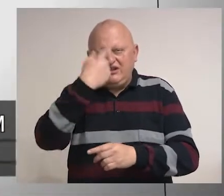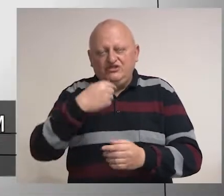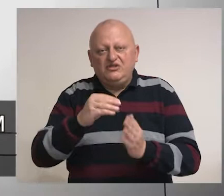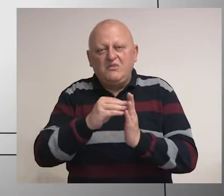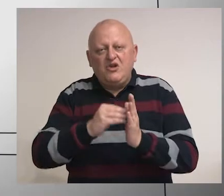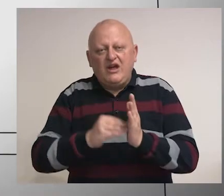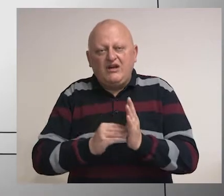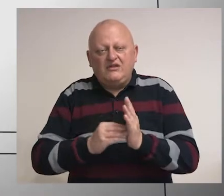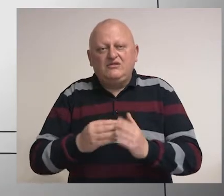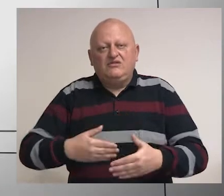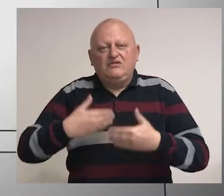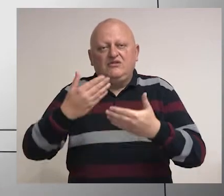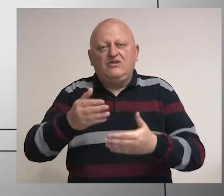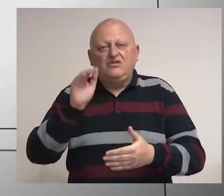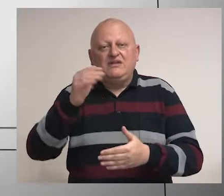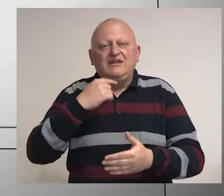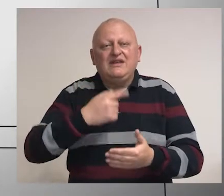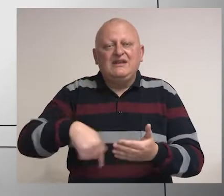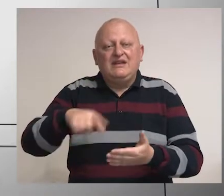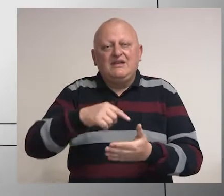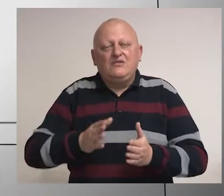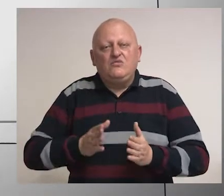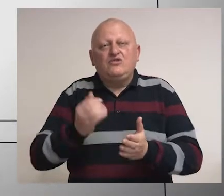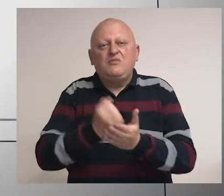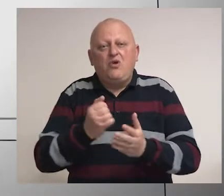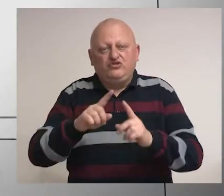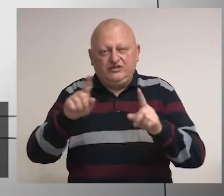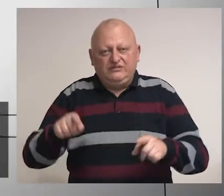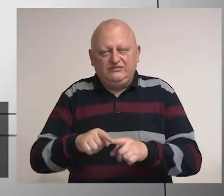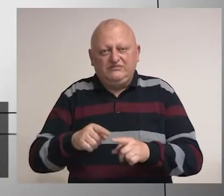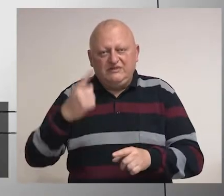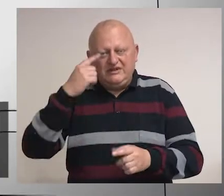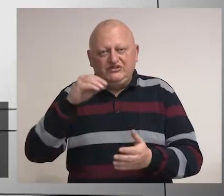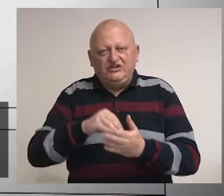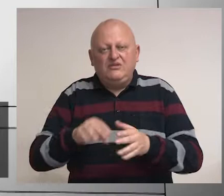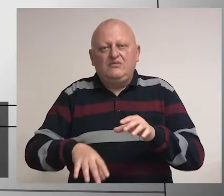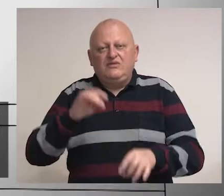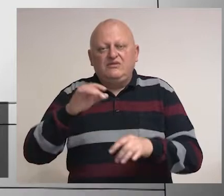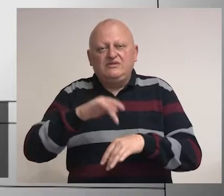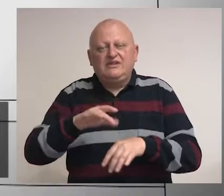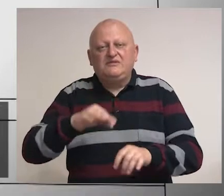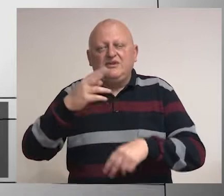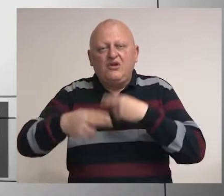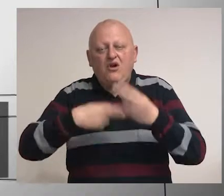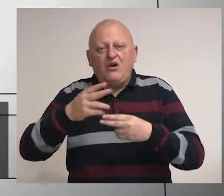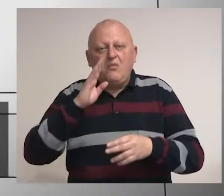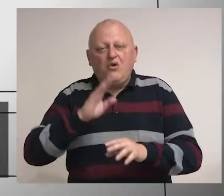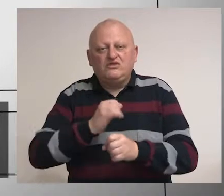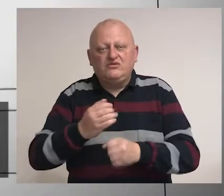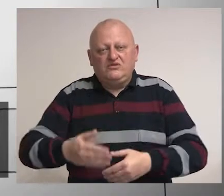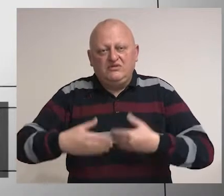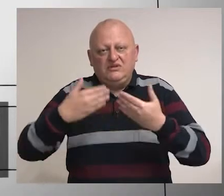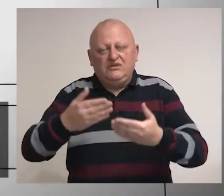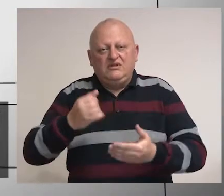podataka dostavljena prijava za glasanje putem pošte. Značajan broj birača je Centralnoj izbornoj komisiji BiH